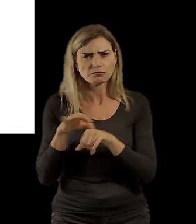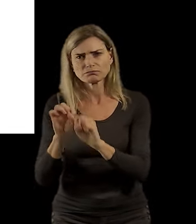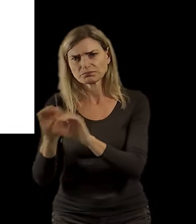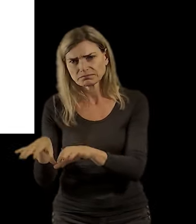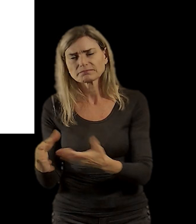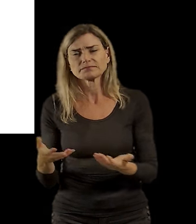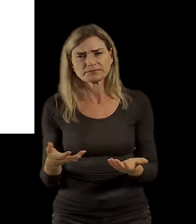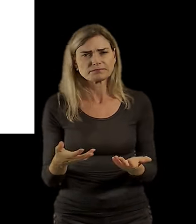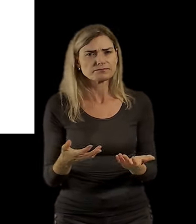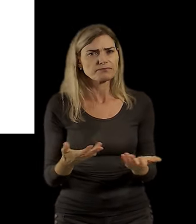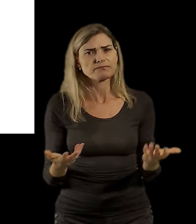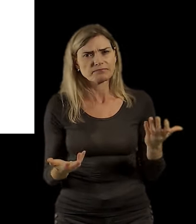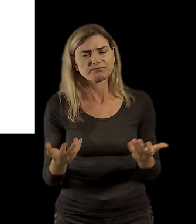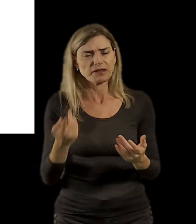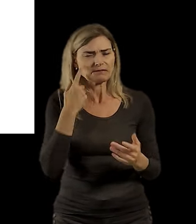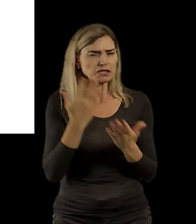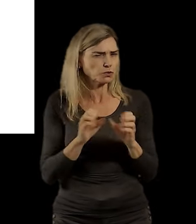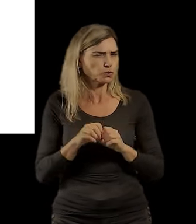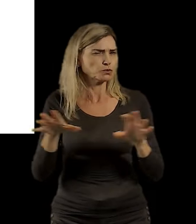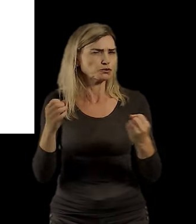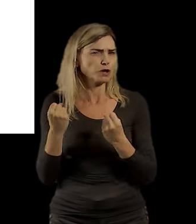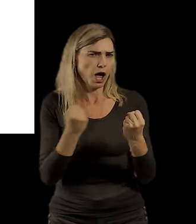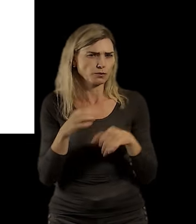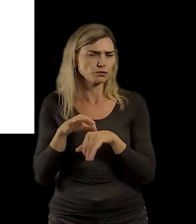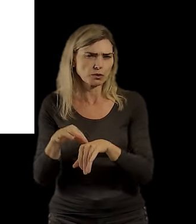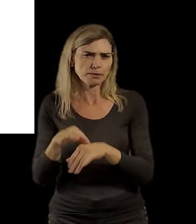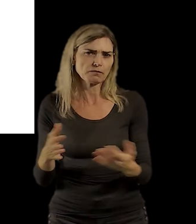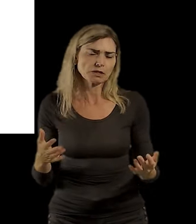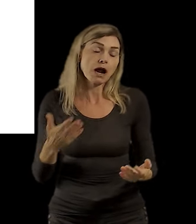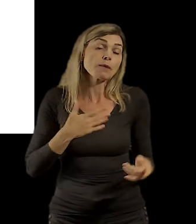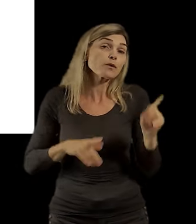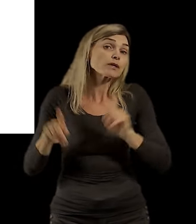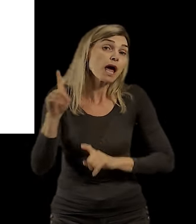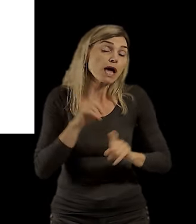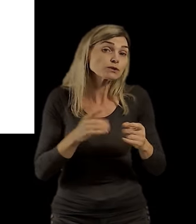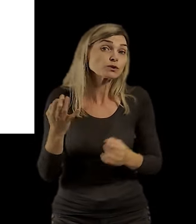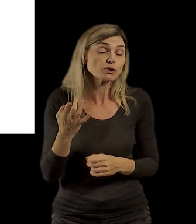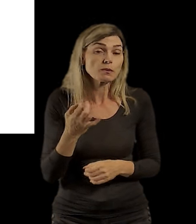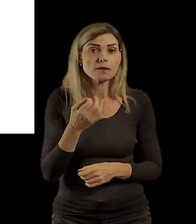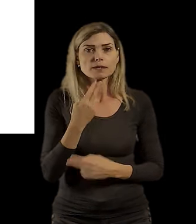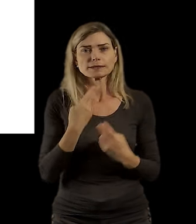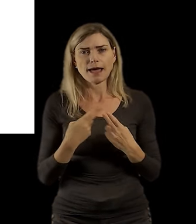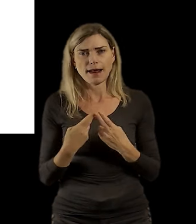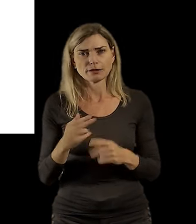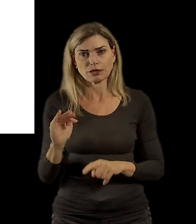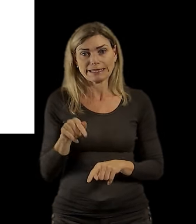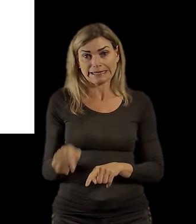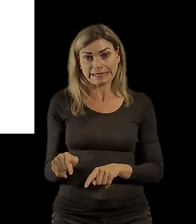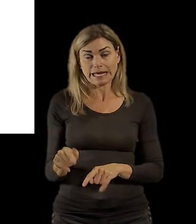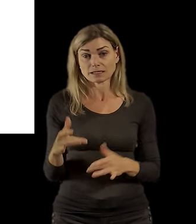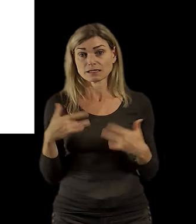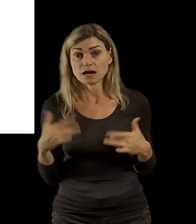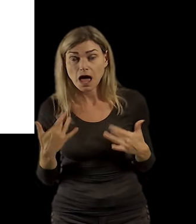rodiči autem, ale myslím si, že pokud to není jako dítě se speciálními